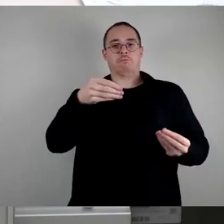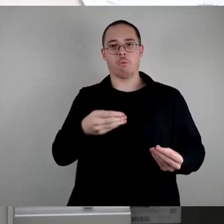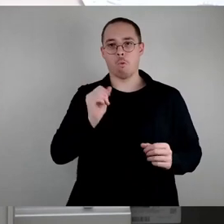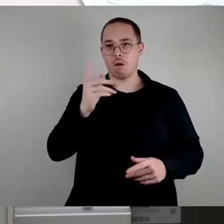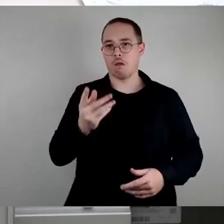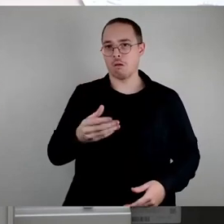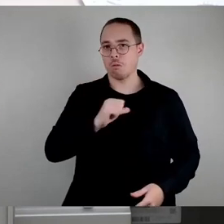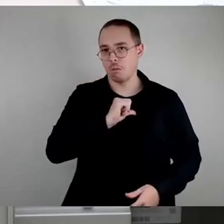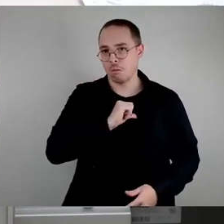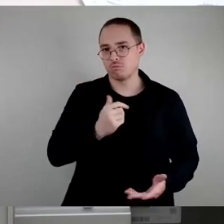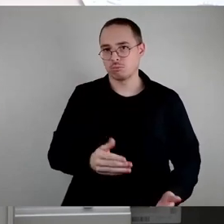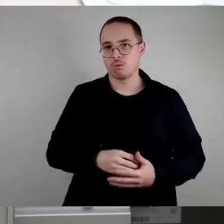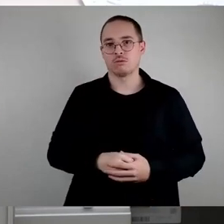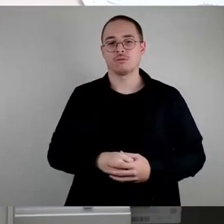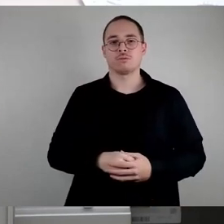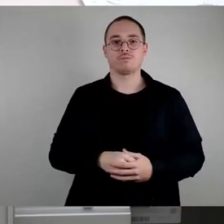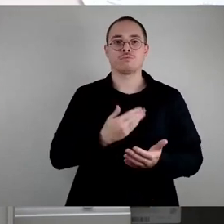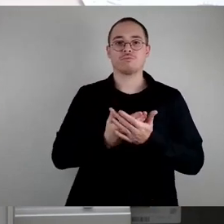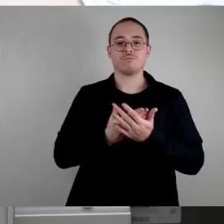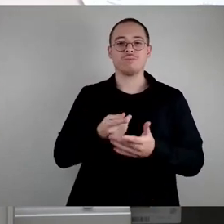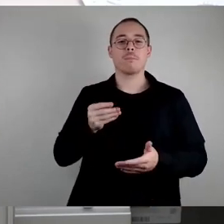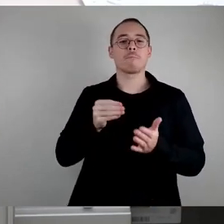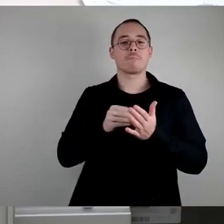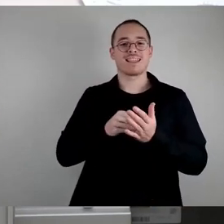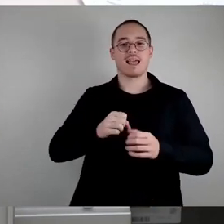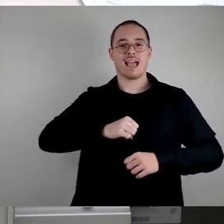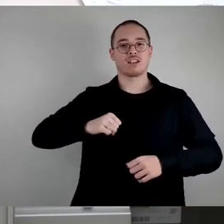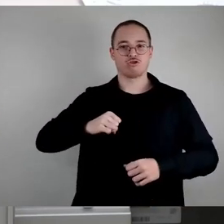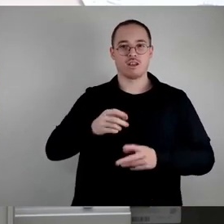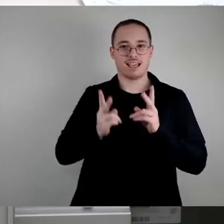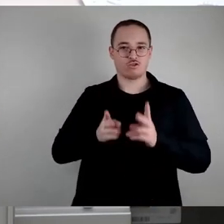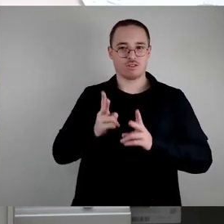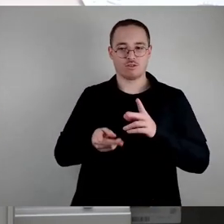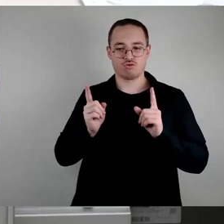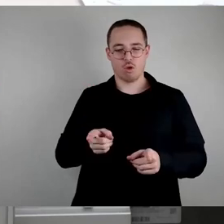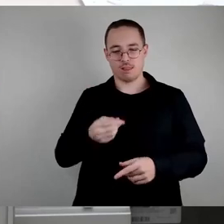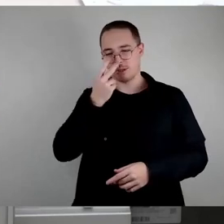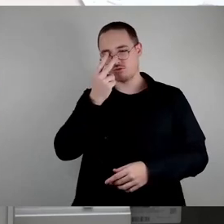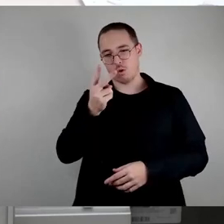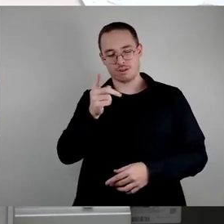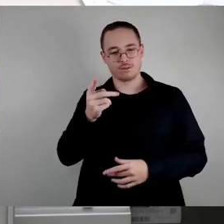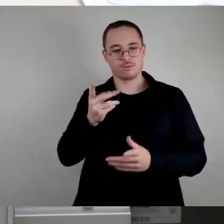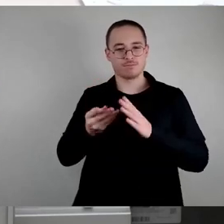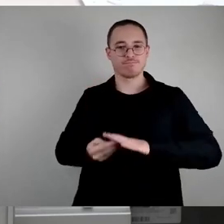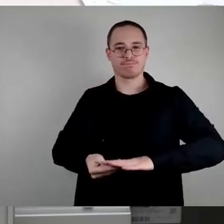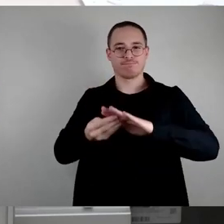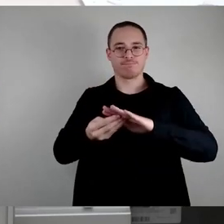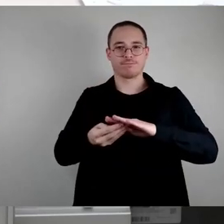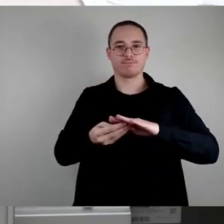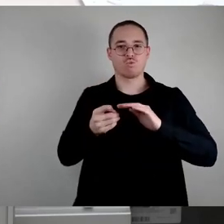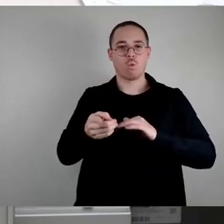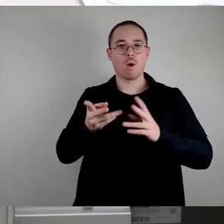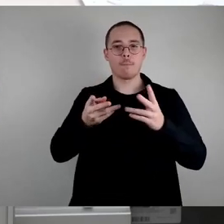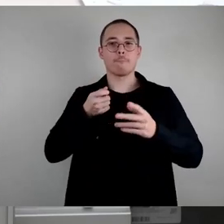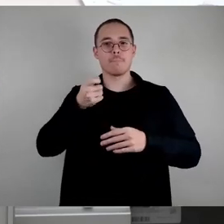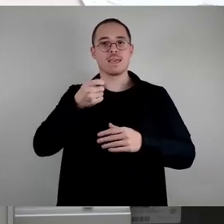des Mietrechtes, auch der Beratung durch den Mieterverein zu konzentrieren. Es ist zwar schön, wenn der Mieterverein mehr Mitglieder hat, aber im